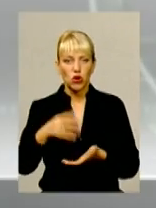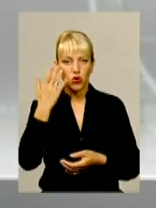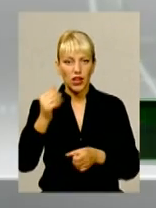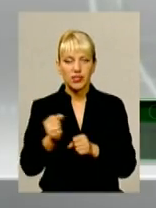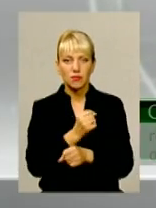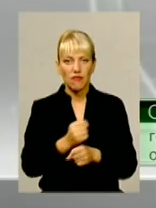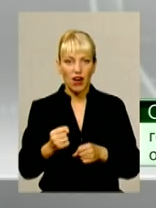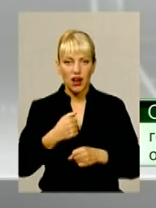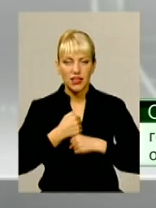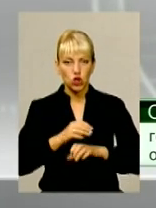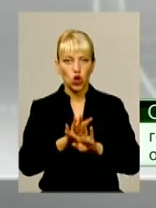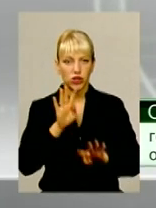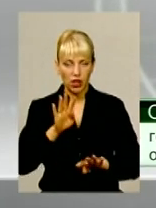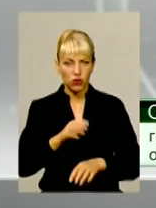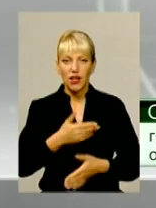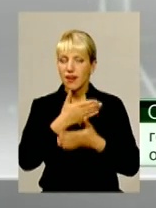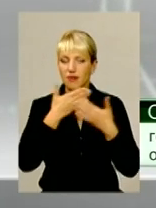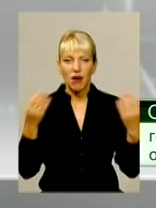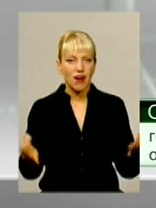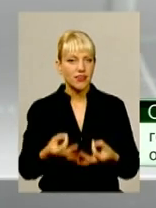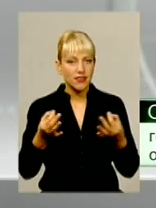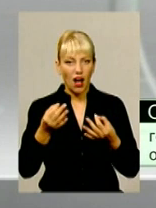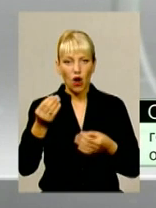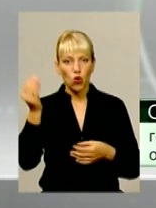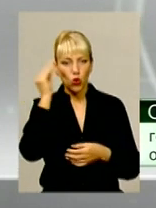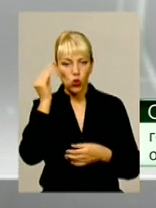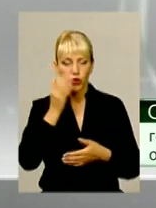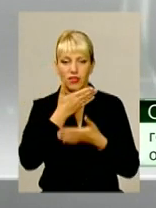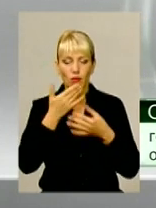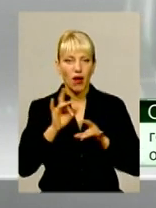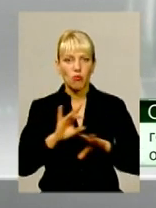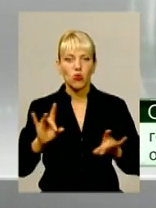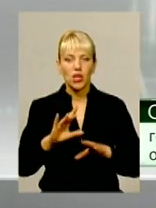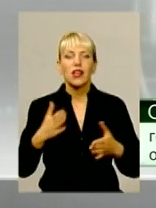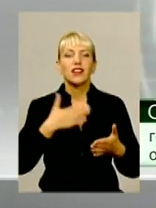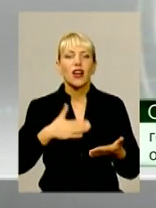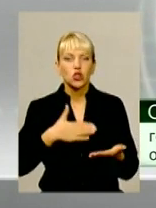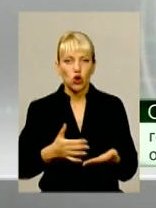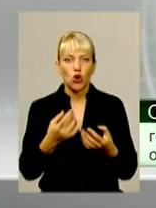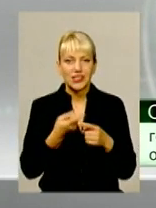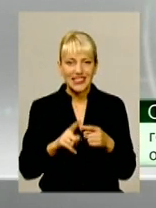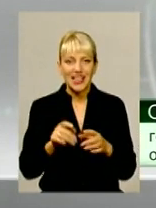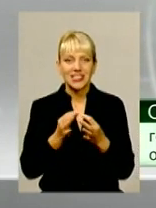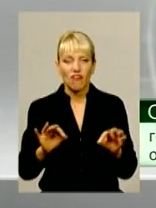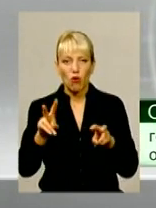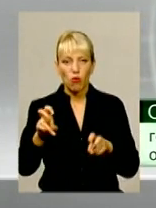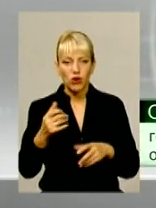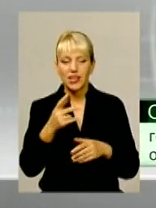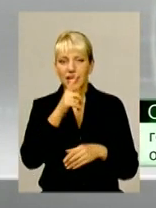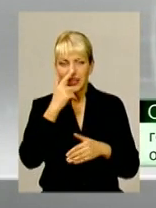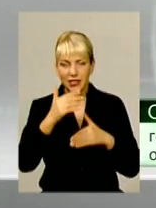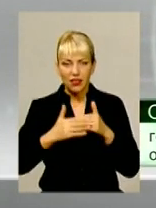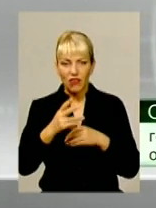Немає ніякої логіки, немає ніякого пояснення, для чого такі речі були в свободі за два місяці до виборів.